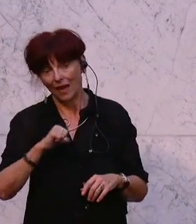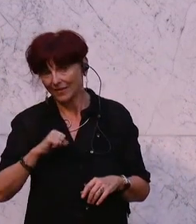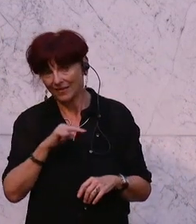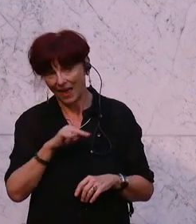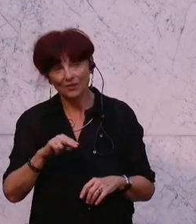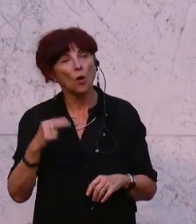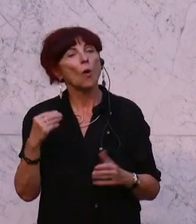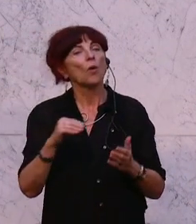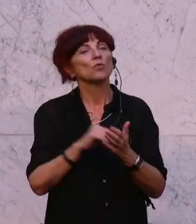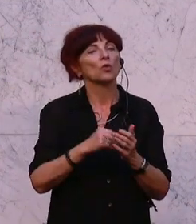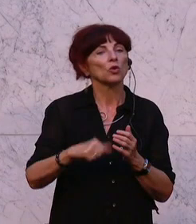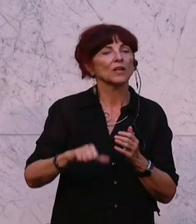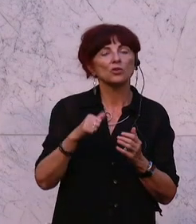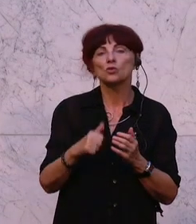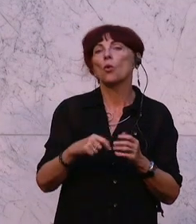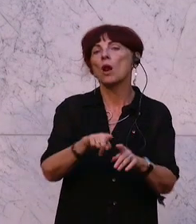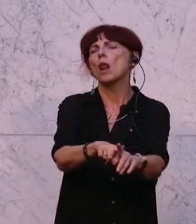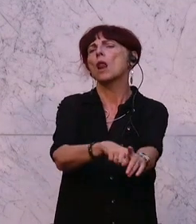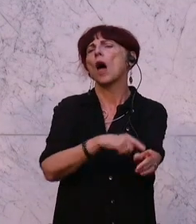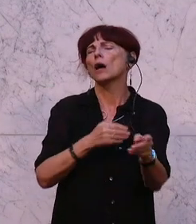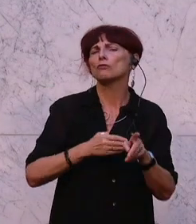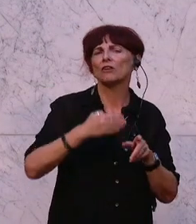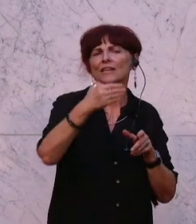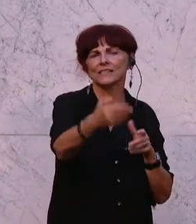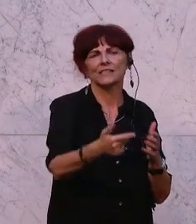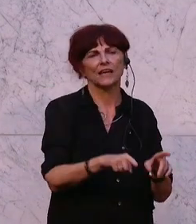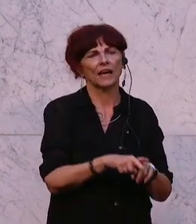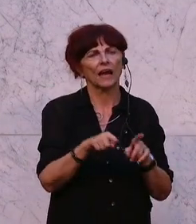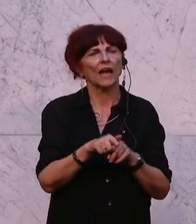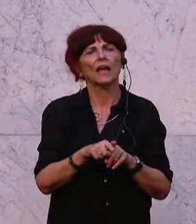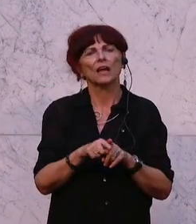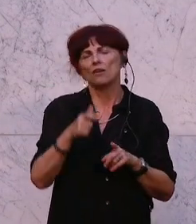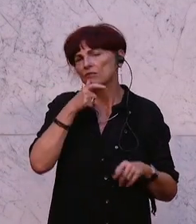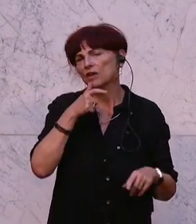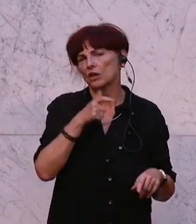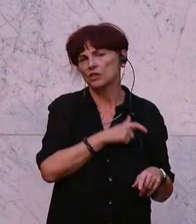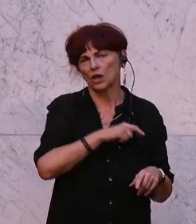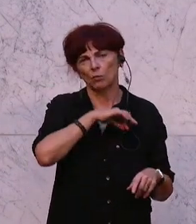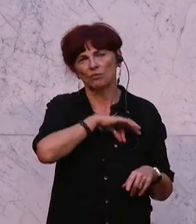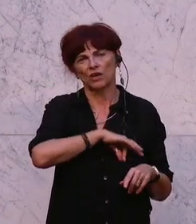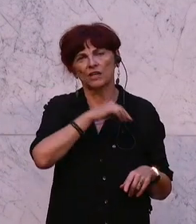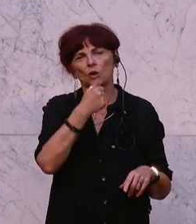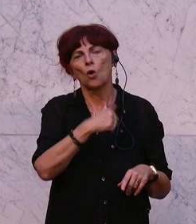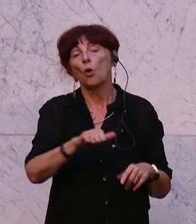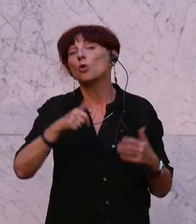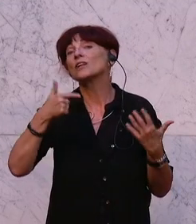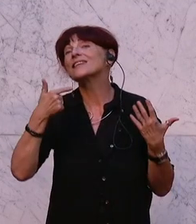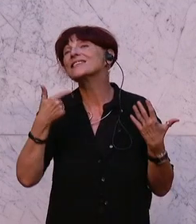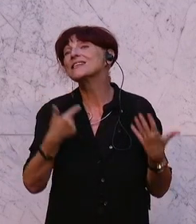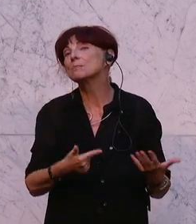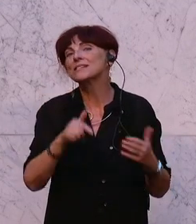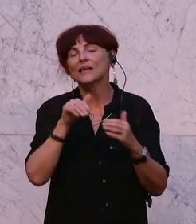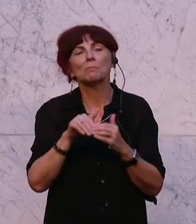langfristige Finanzierungsverpflichtungen eingegangen hat. Über oder fast 140 Milliarden Euro mittelfristige Verpflichtungen